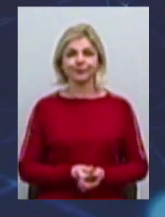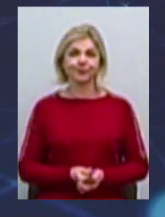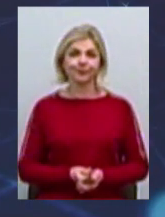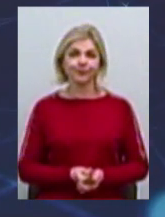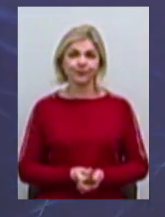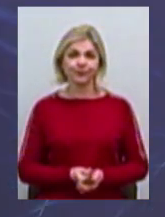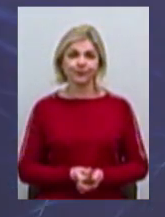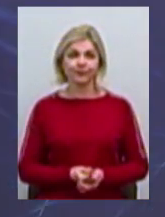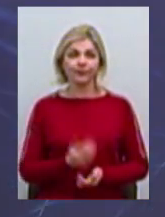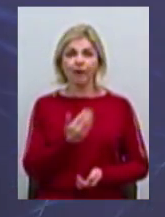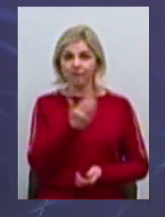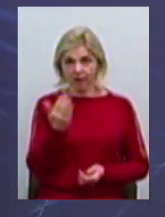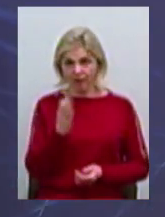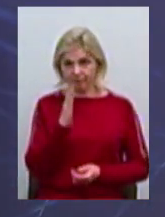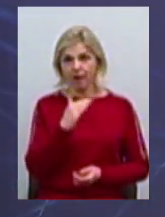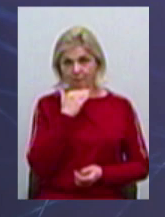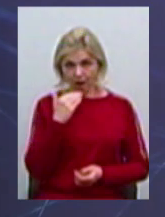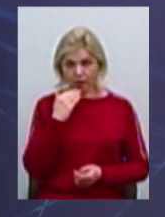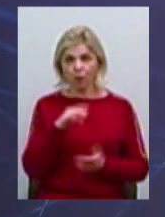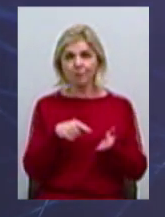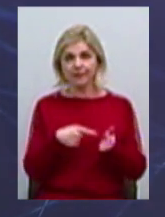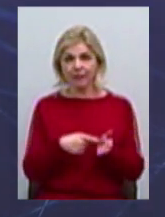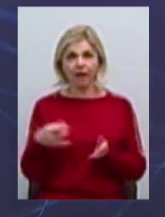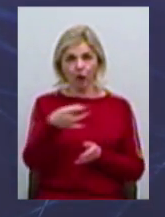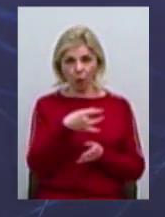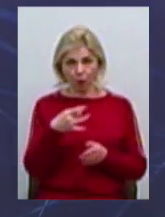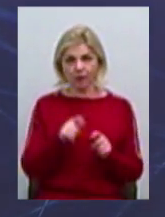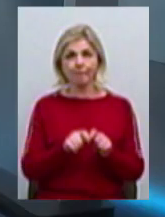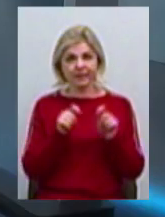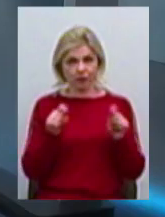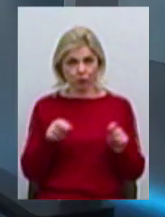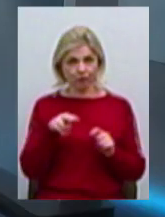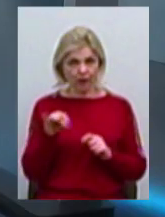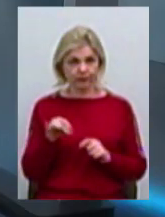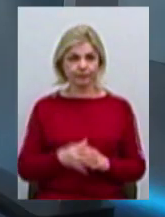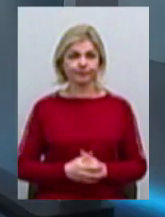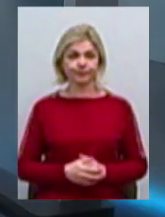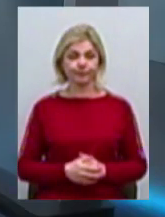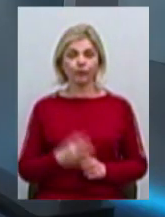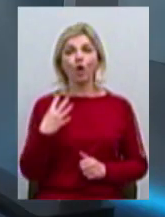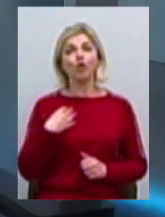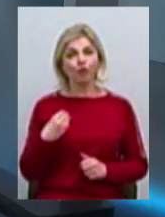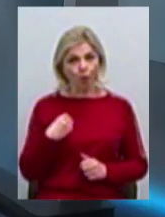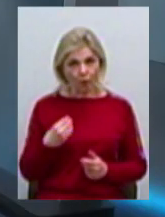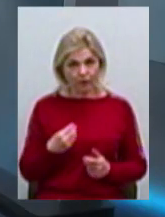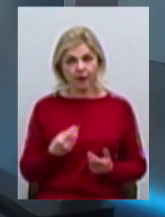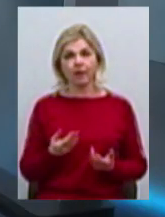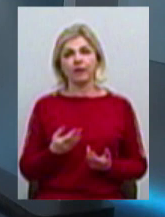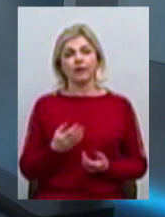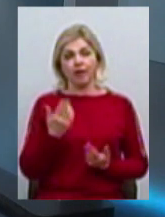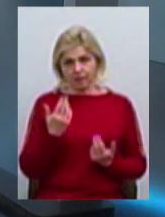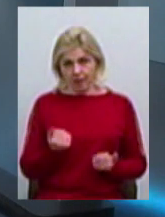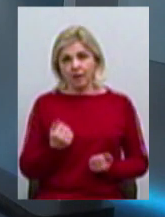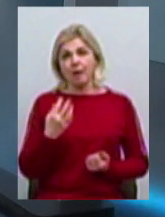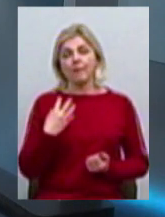Ви вже в багатьох містах і регіонах презентували цей проєкт? Ну, у Львові презентували. Або ваші колеги? Так,